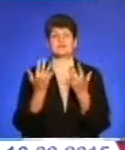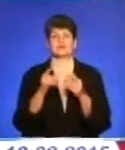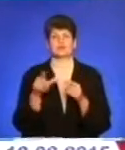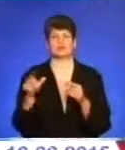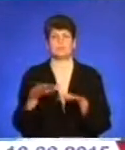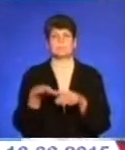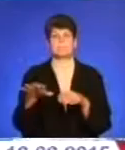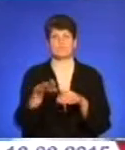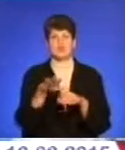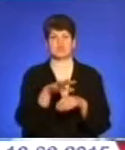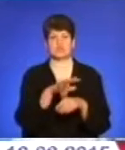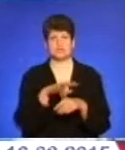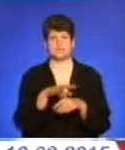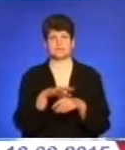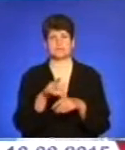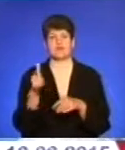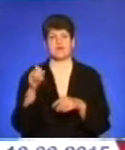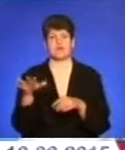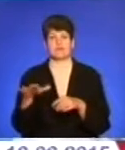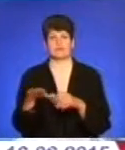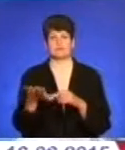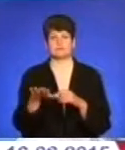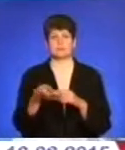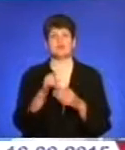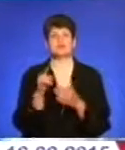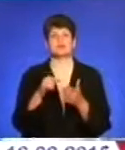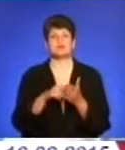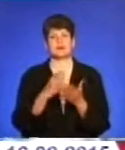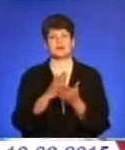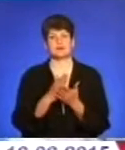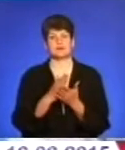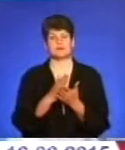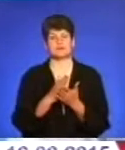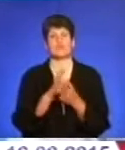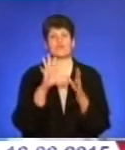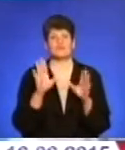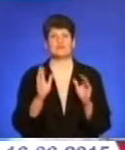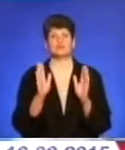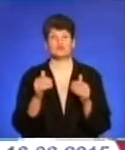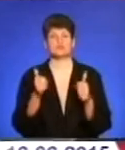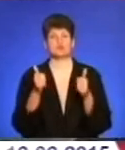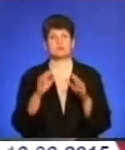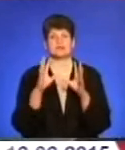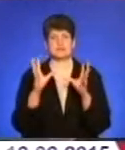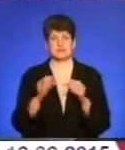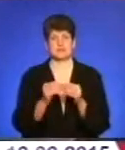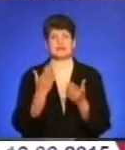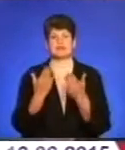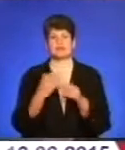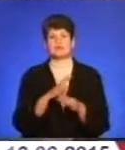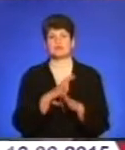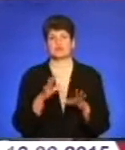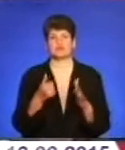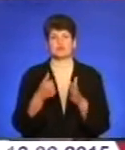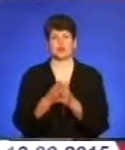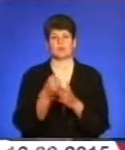площі в гектарах території? То от питання стоїть, що все буде добре загалом. Якщо не відбудеться у нас